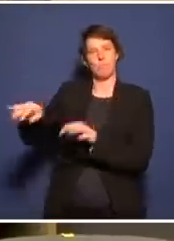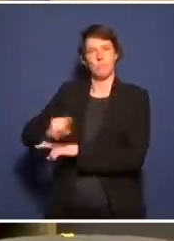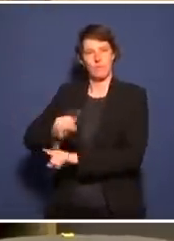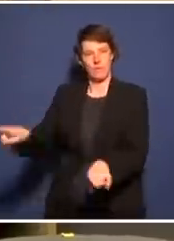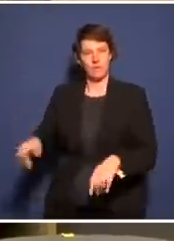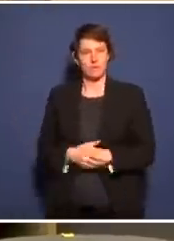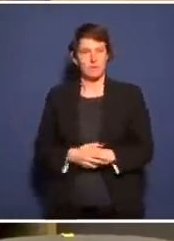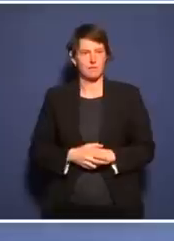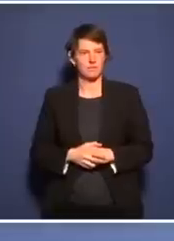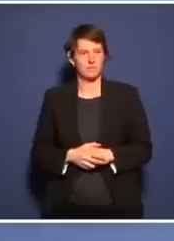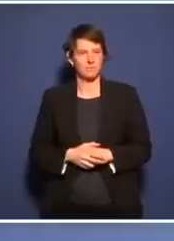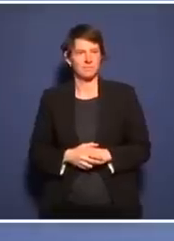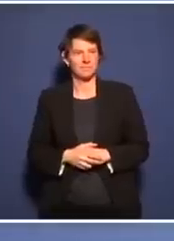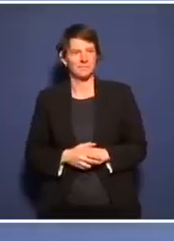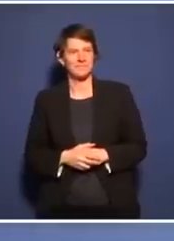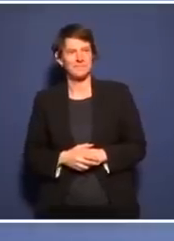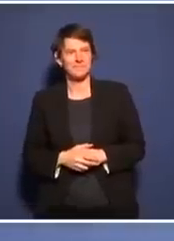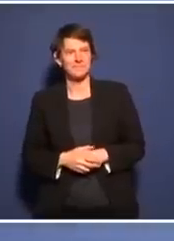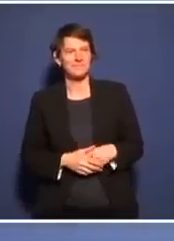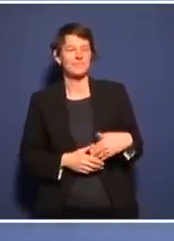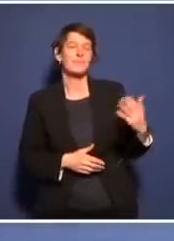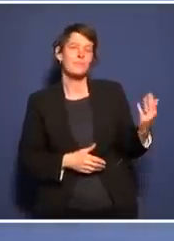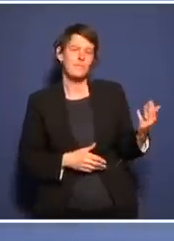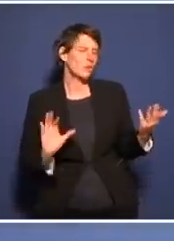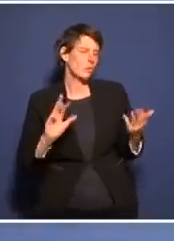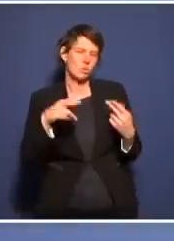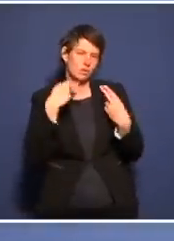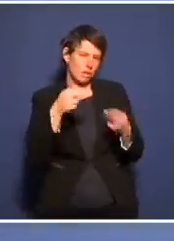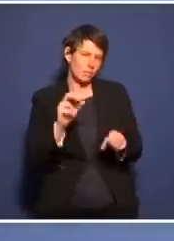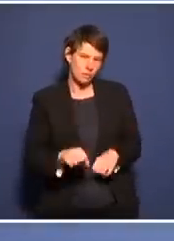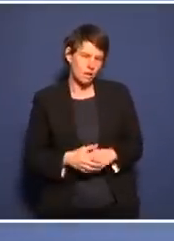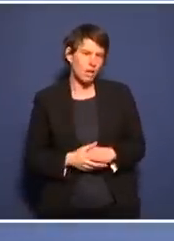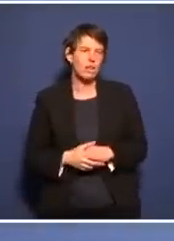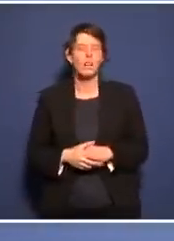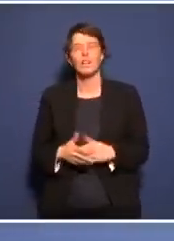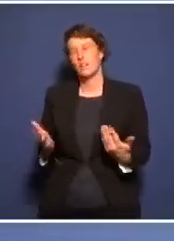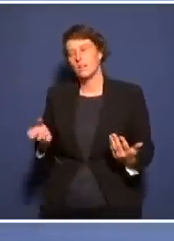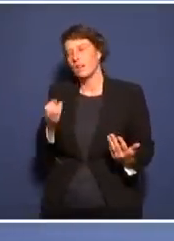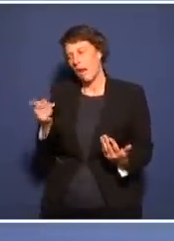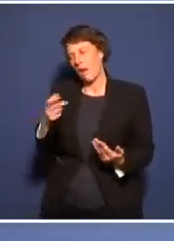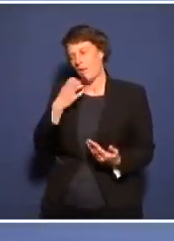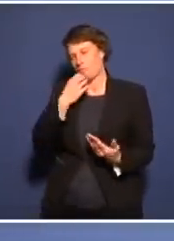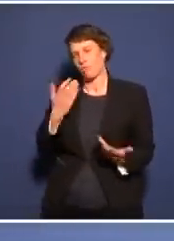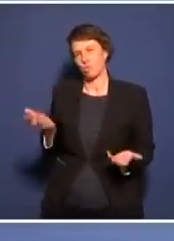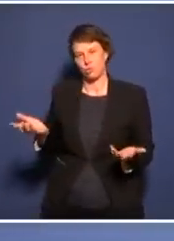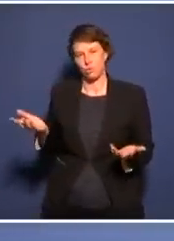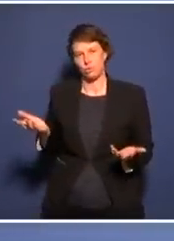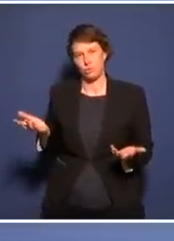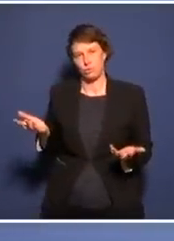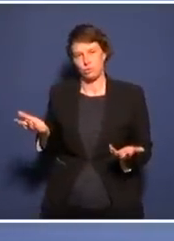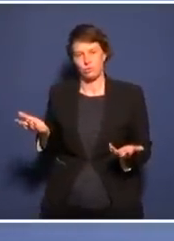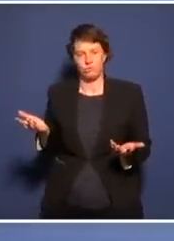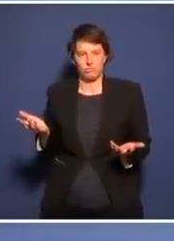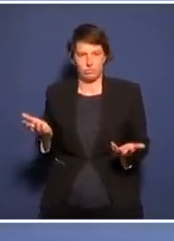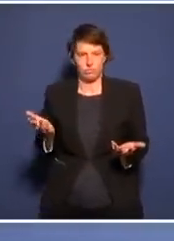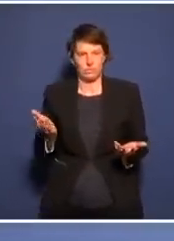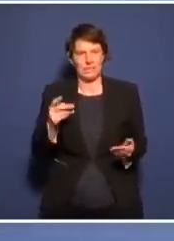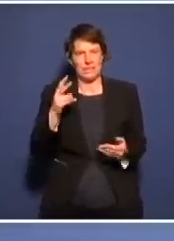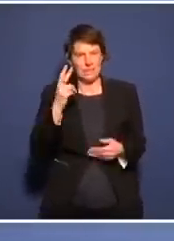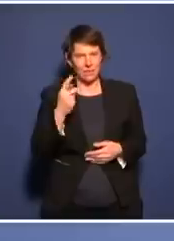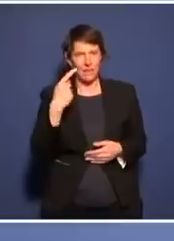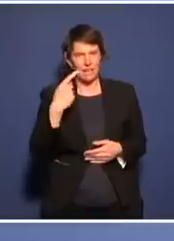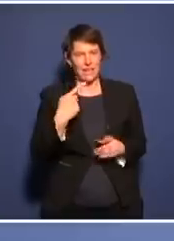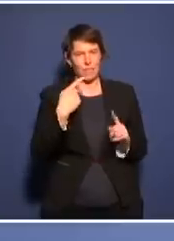Also ich kann das so kurz machen. Ich hätte mir natürlich gewünscht, wenn wir die 2G plus